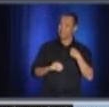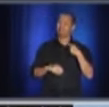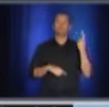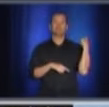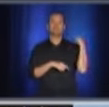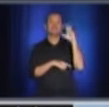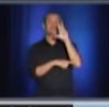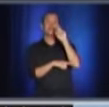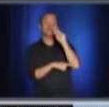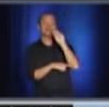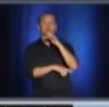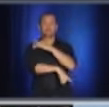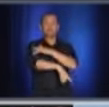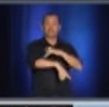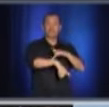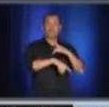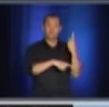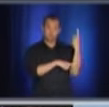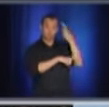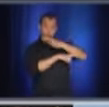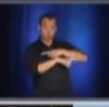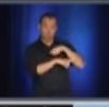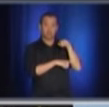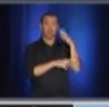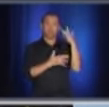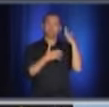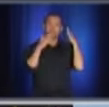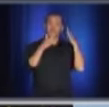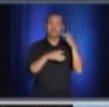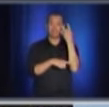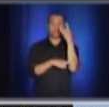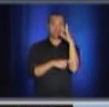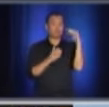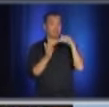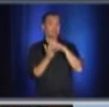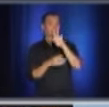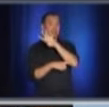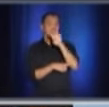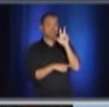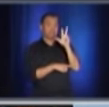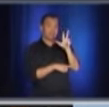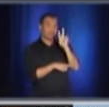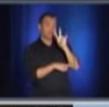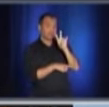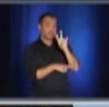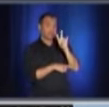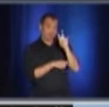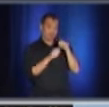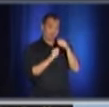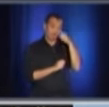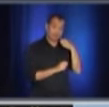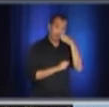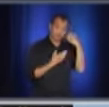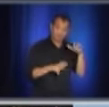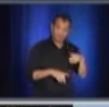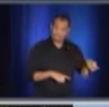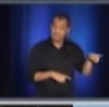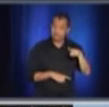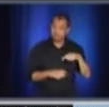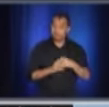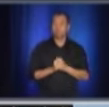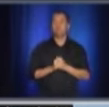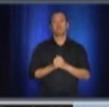437 prélèvements qui ont été réalisés. Alors, on est content de ça. n pas un